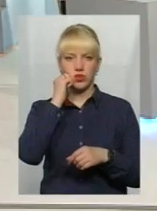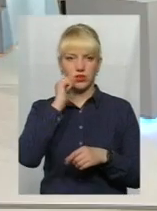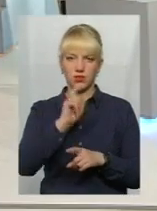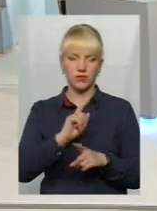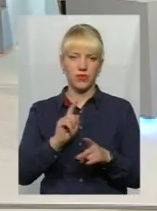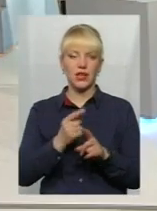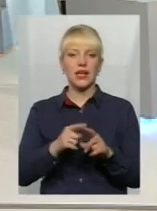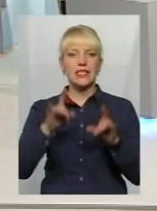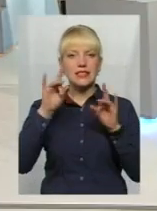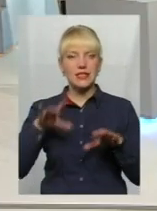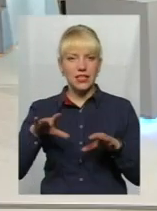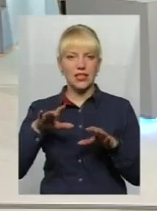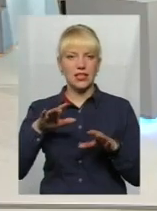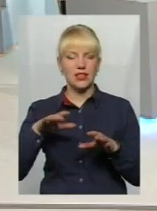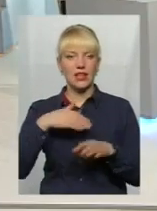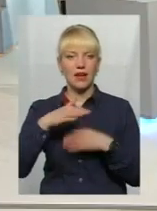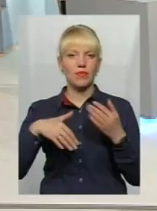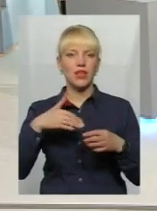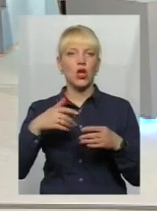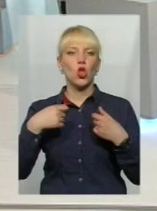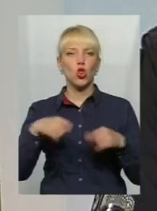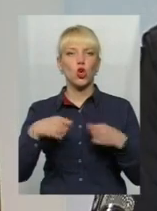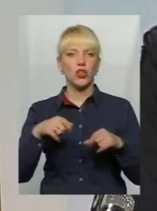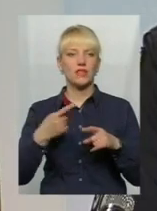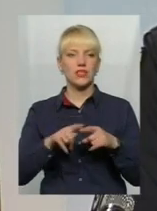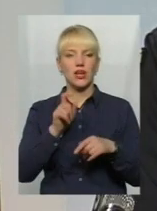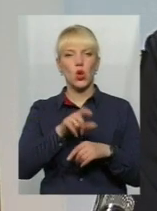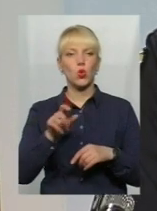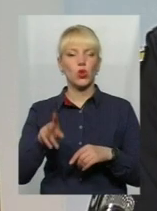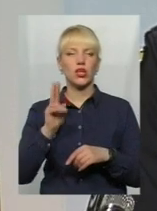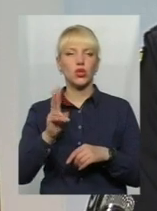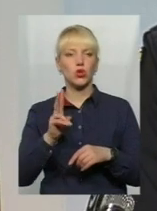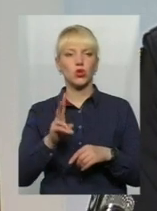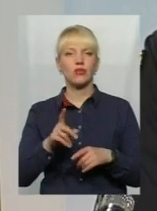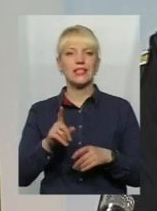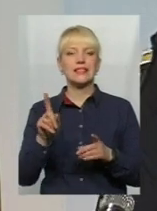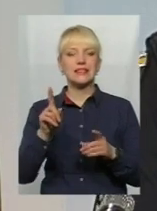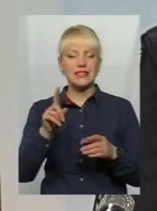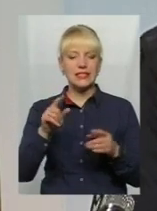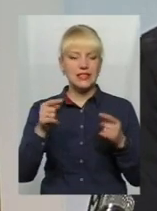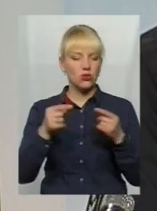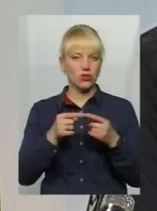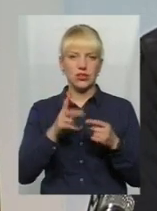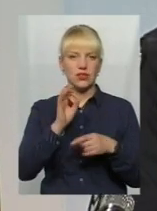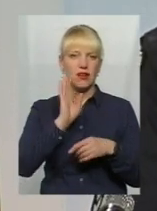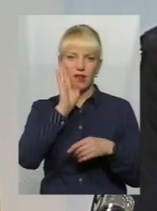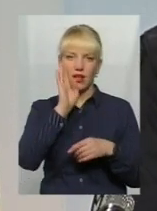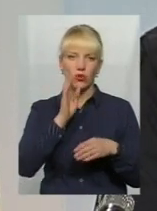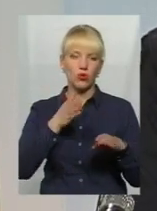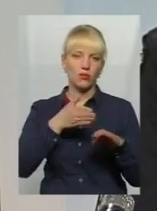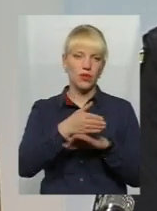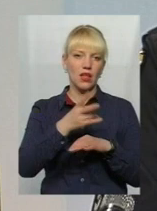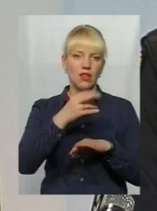стихійної торгівлі створюють так звані, так вже були названі, люди, які дійсно з самого ранку прибувають на вулицю Кам'янецьку,